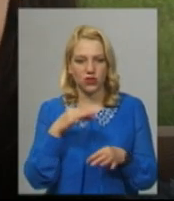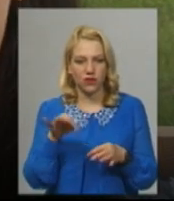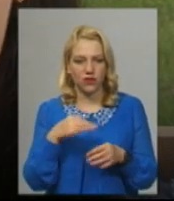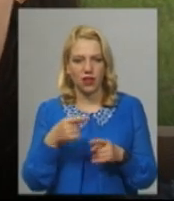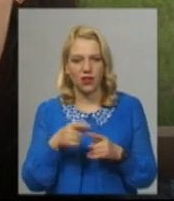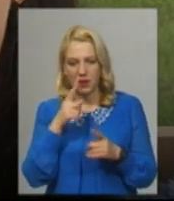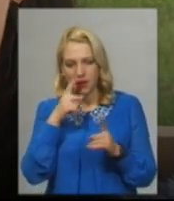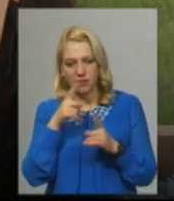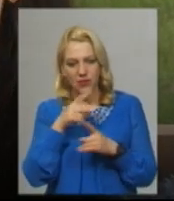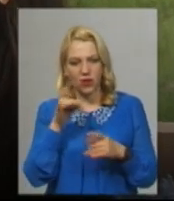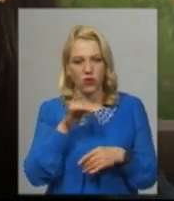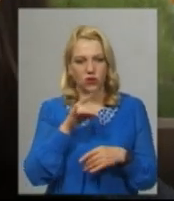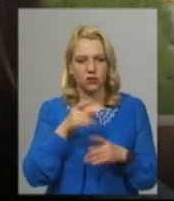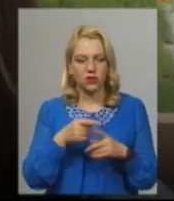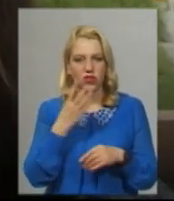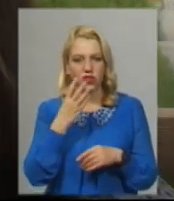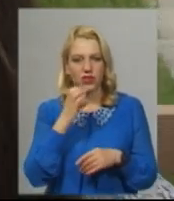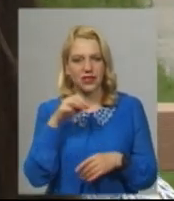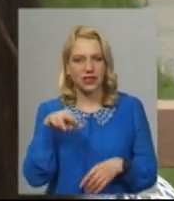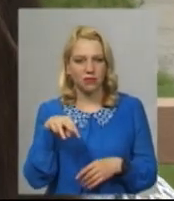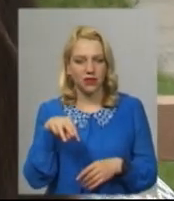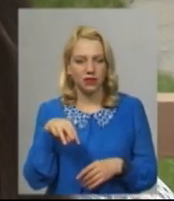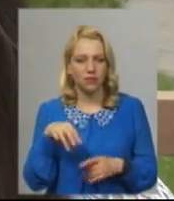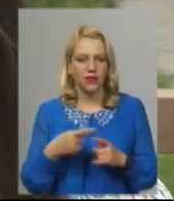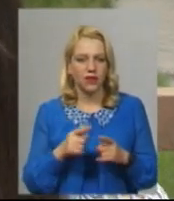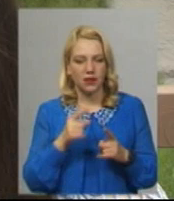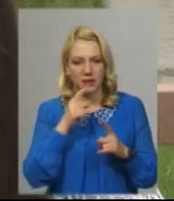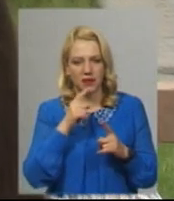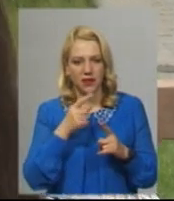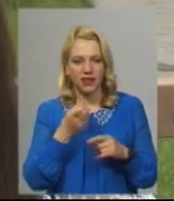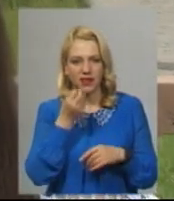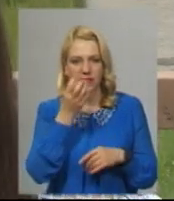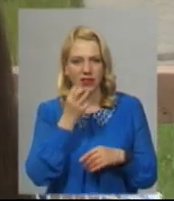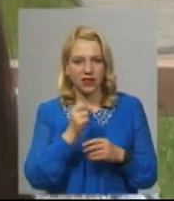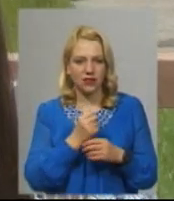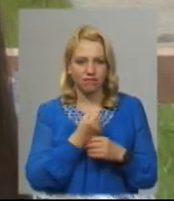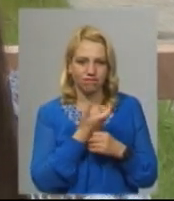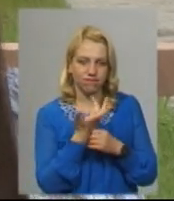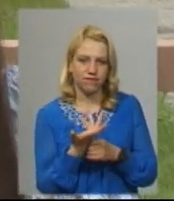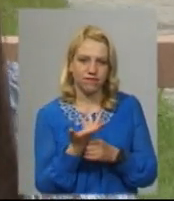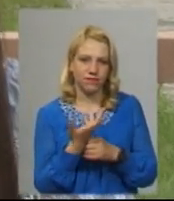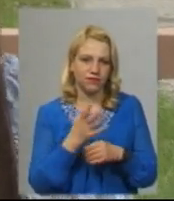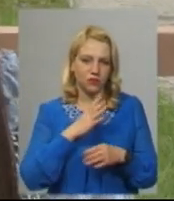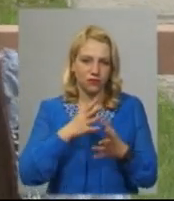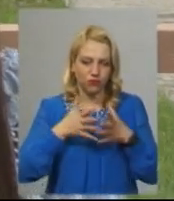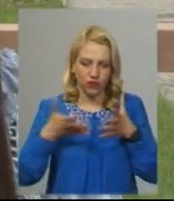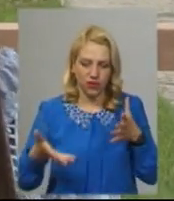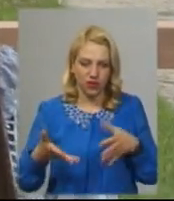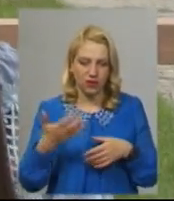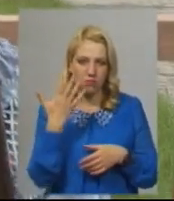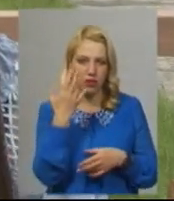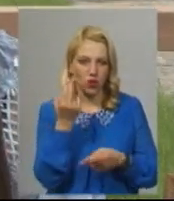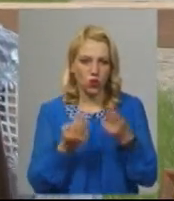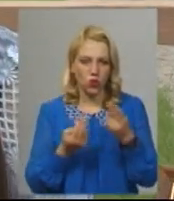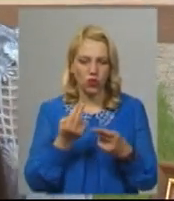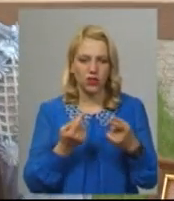що це дуже маленький розмір, це було 4 сантиметри І максимально квітка була досить немаленька Було більше п'яти кольорів